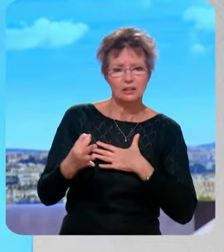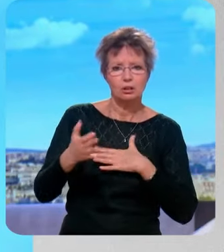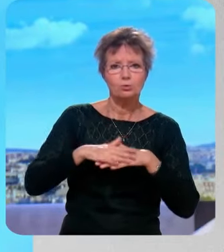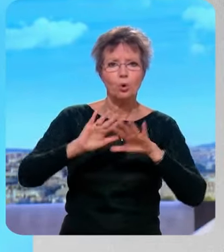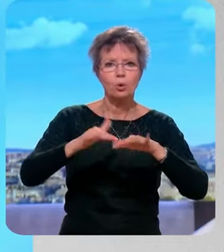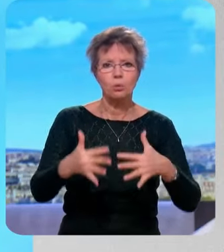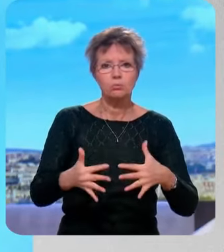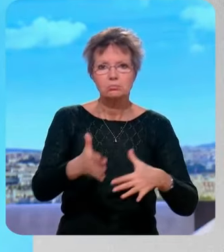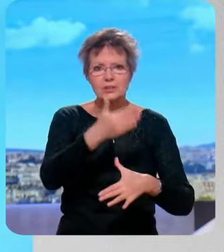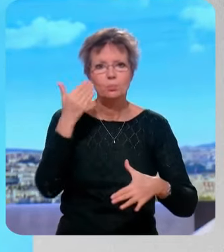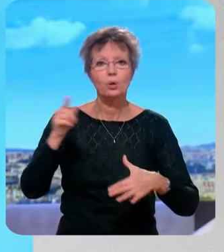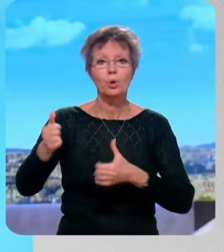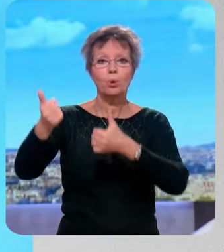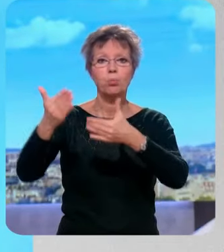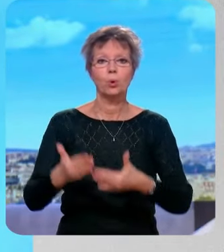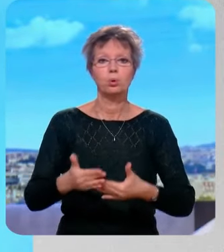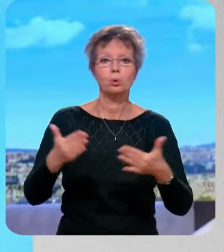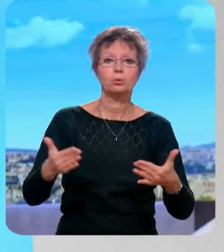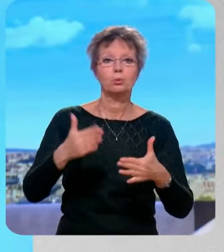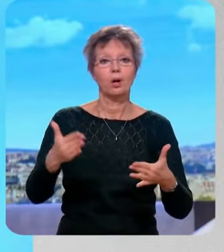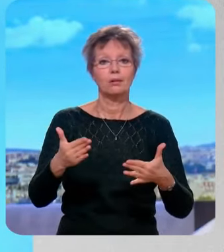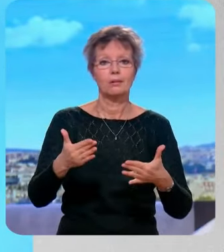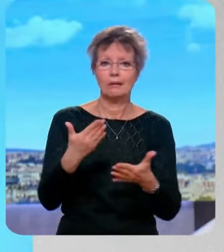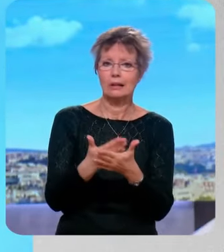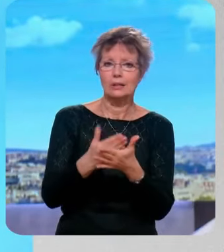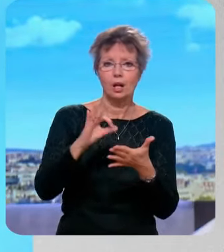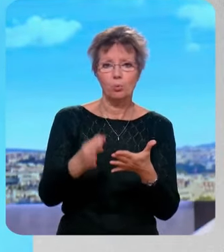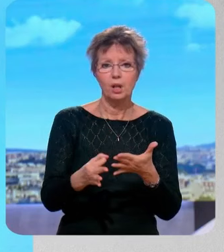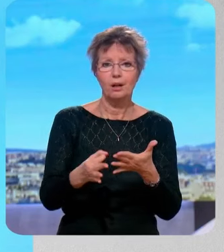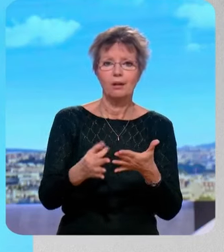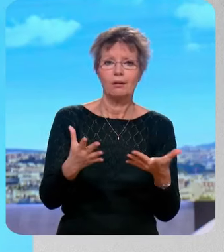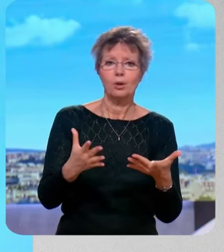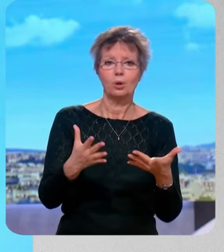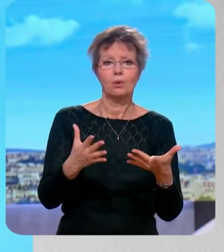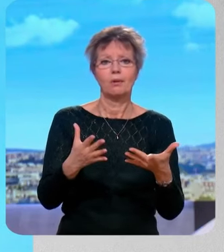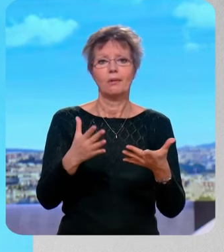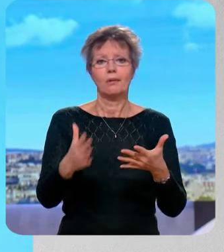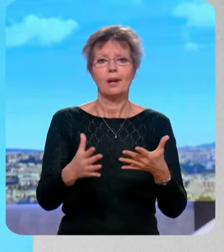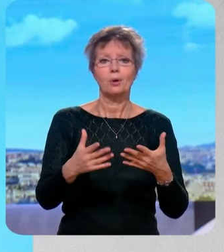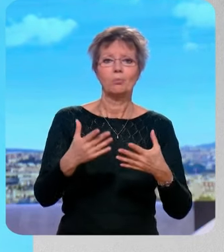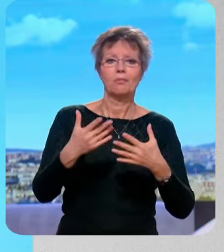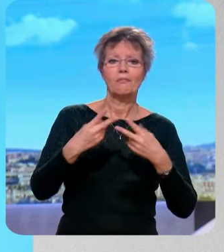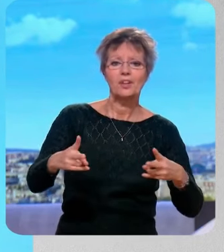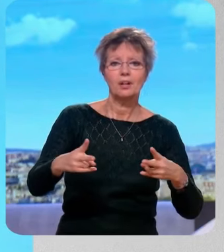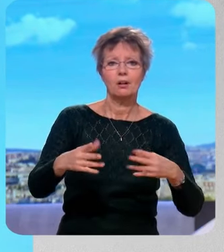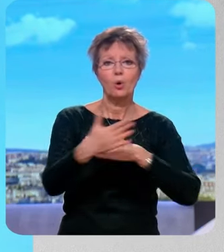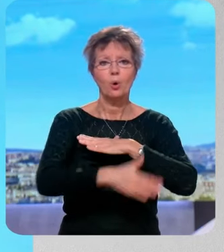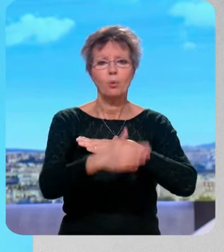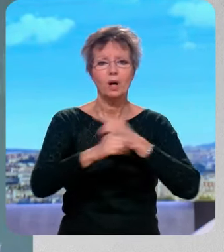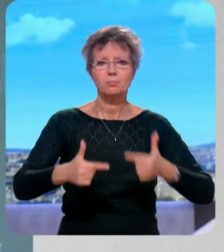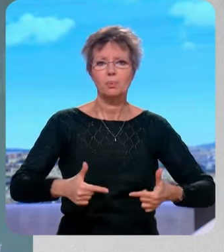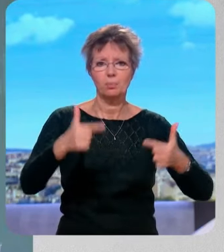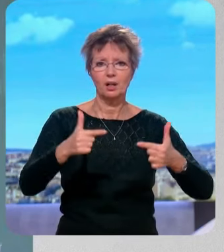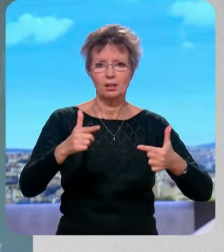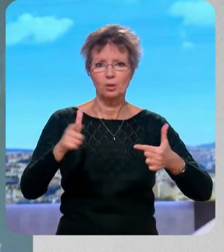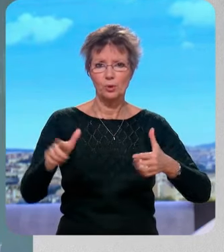comment il le fait, il propose juste de prendre à l'urbain pour faire le rural, c'est-à qu'on vient réorganiser une querelle entre l'urbain et le rural, je ne comprends pas comment il finance cette mesure,